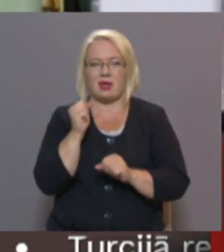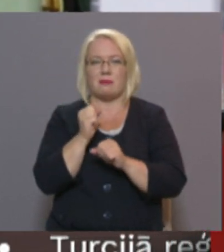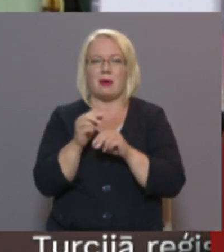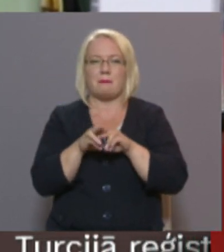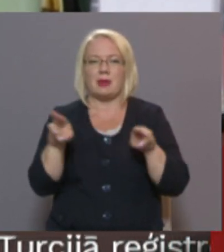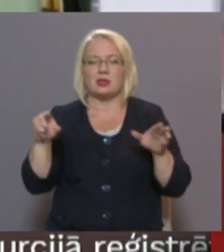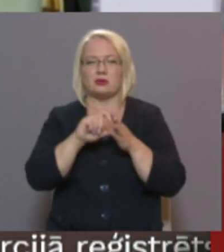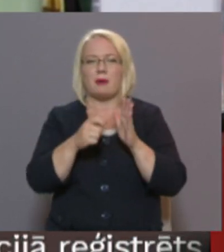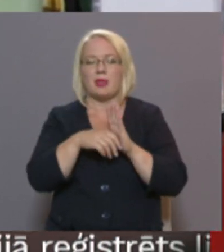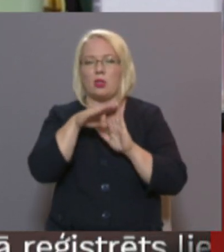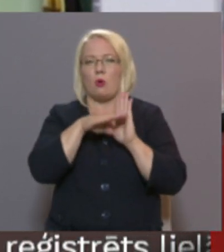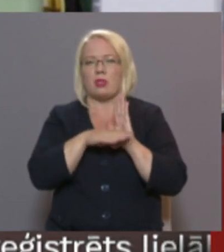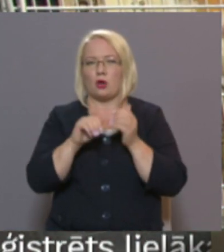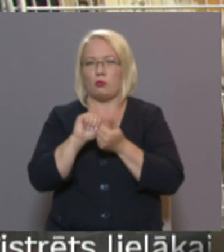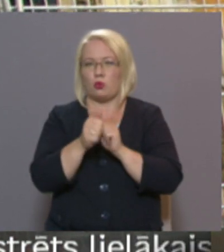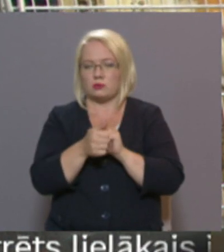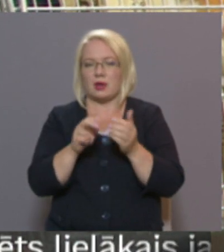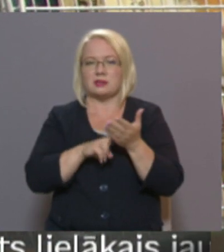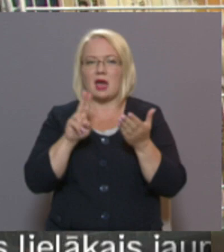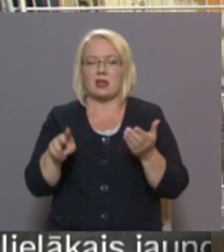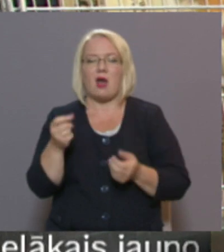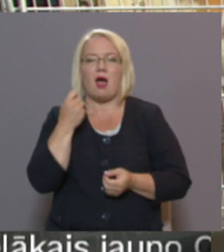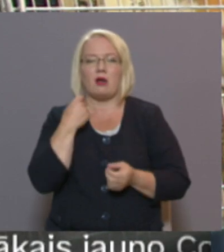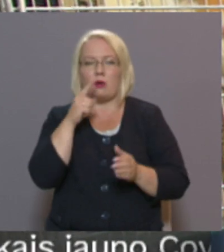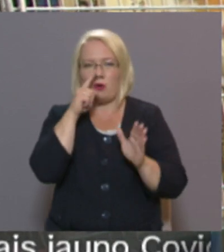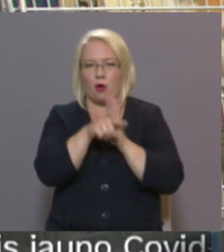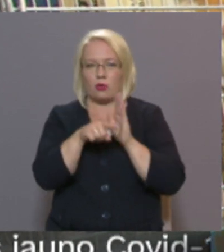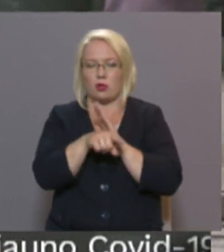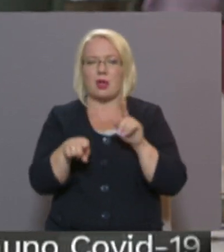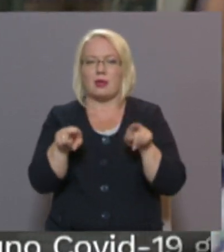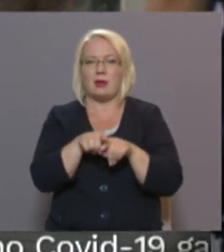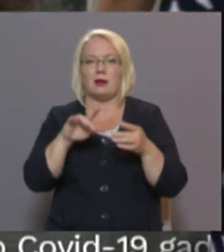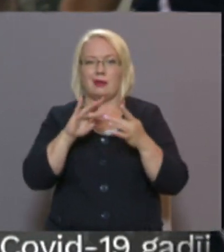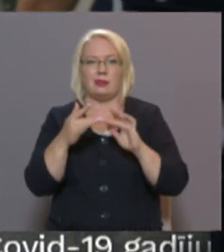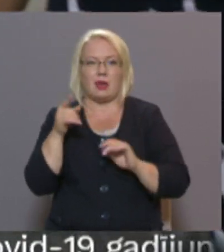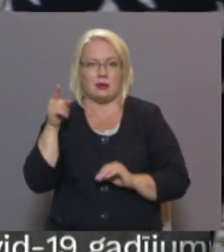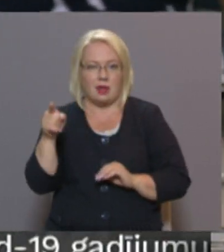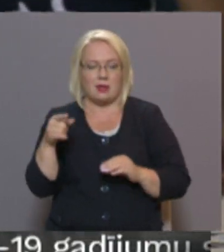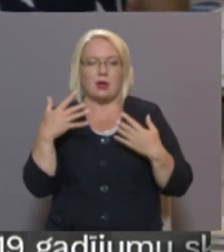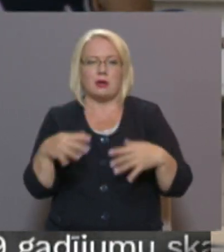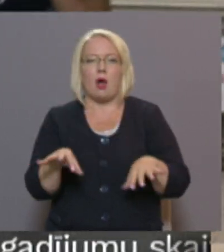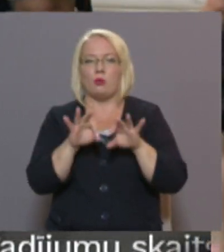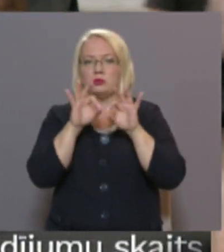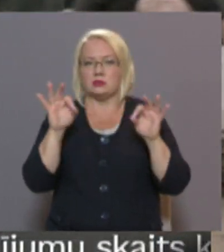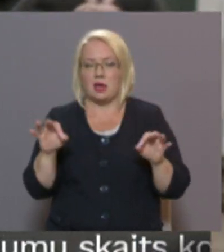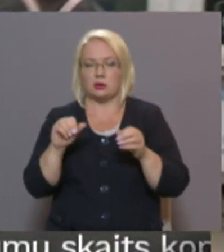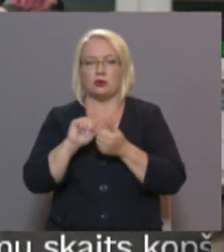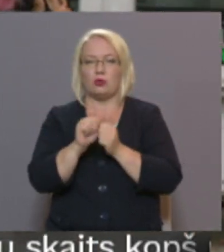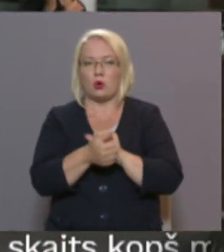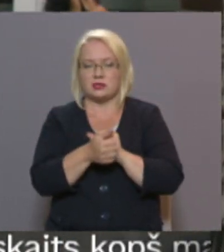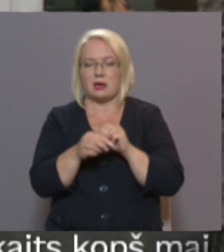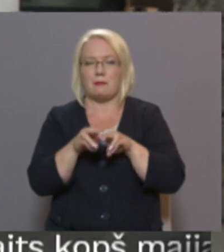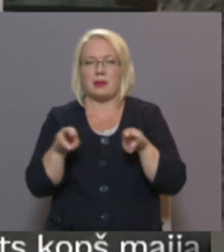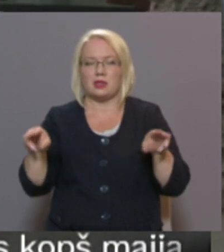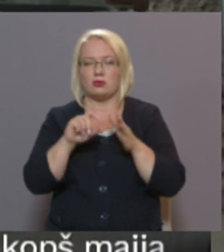kabinete noteikumu grosījumiem, kas atļautu veikt alkoholu kontrolu pirkumus arī tieši saistē, jau ir sākts. Grosījums ministra kabinete